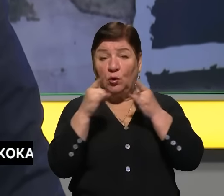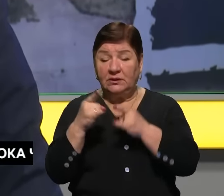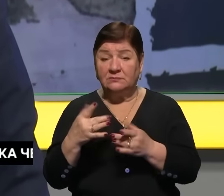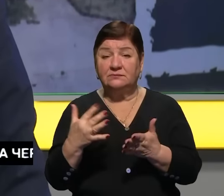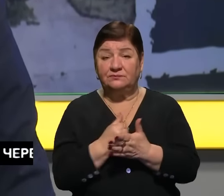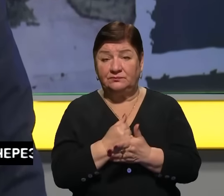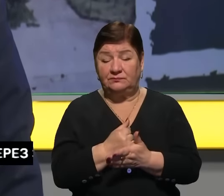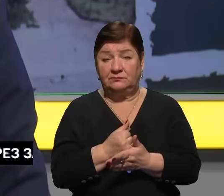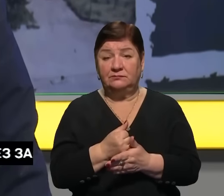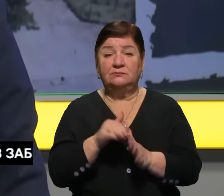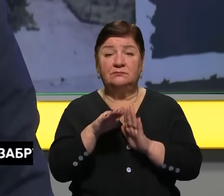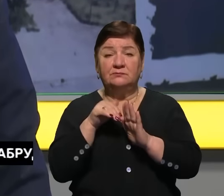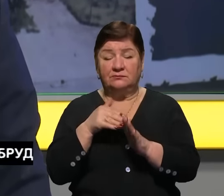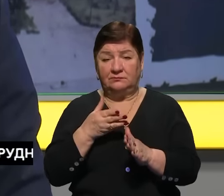штурмової і закликаємо вас долучатися до цього.